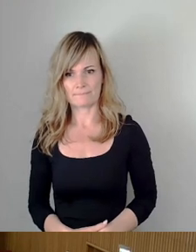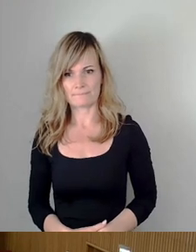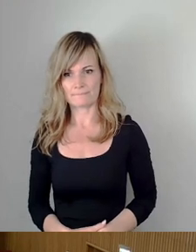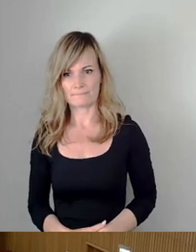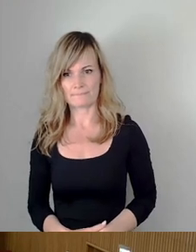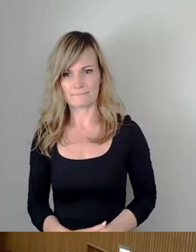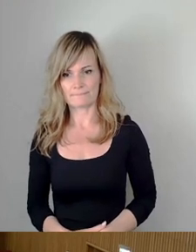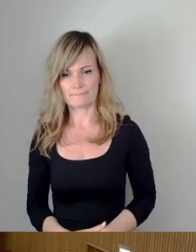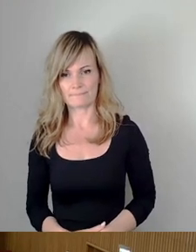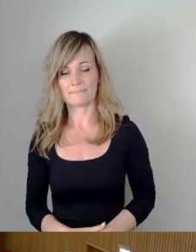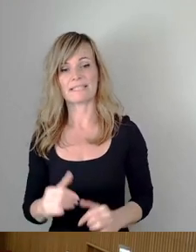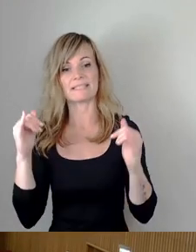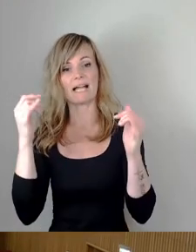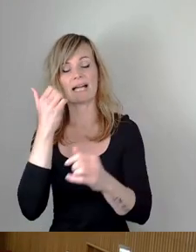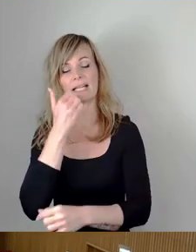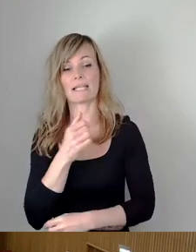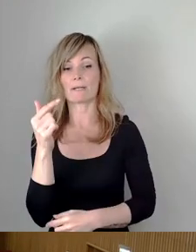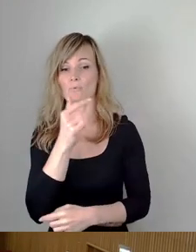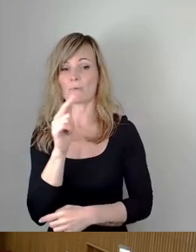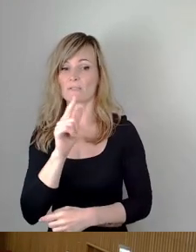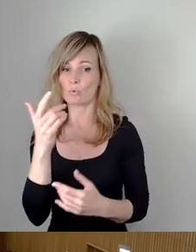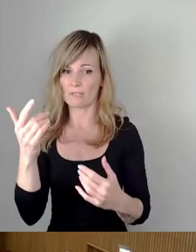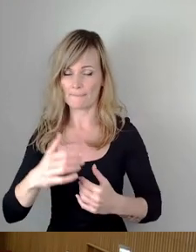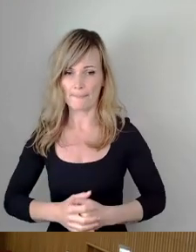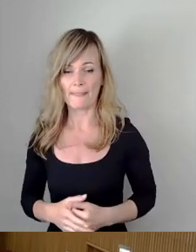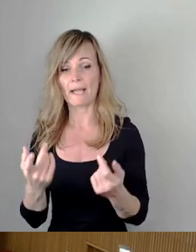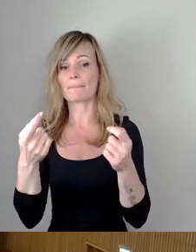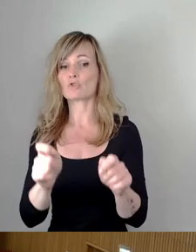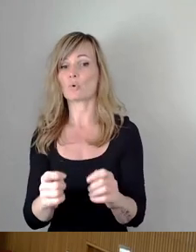Ja, lieber Thomas Löser, man muss die Beschlussempfehlung lesen.